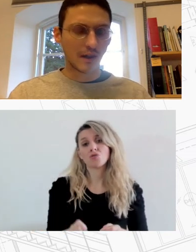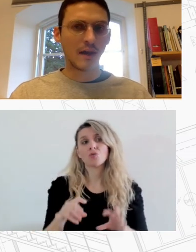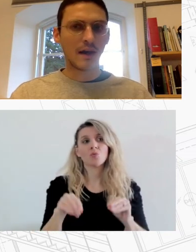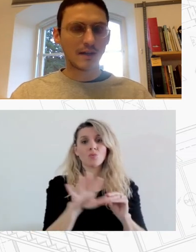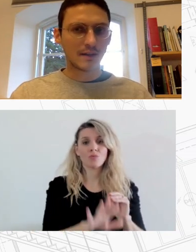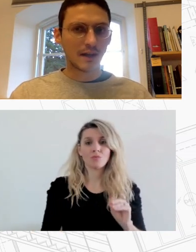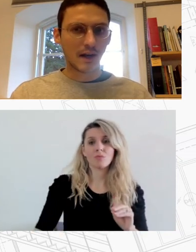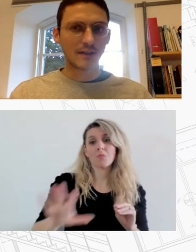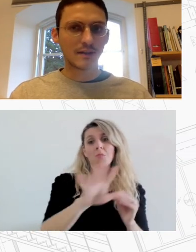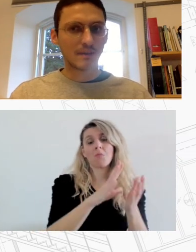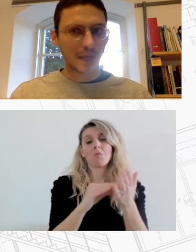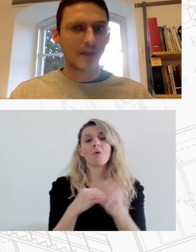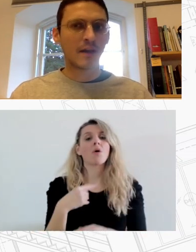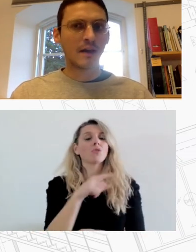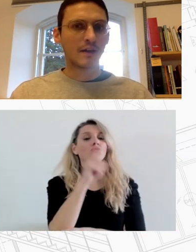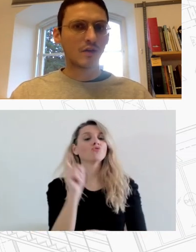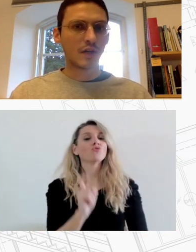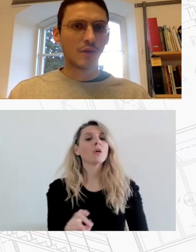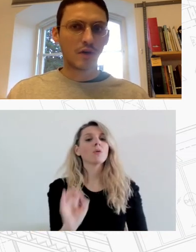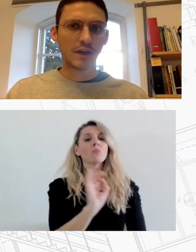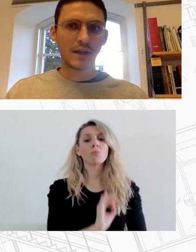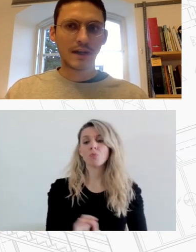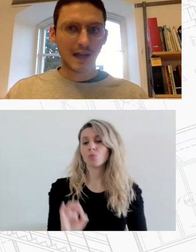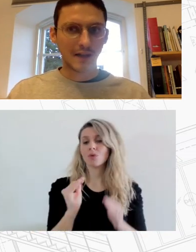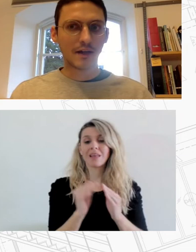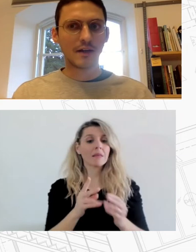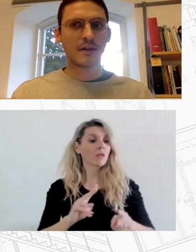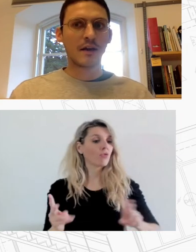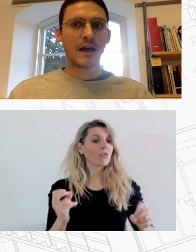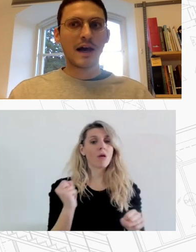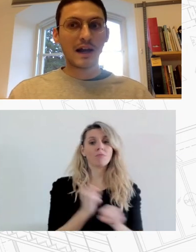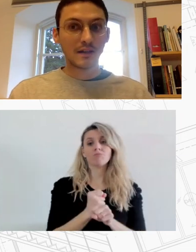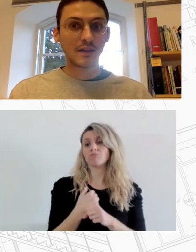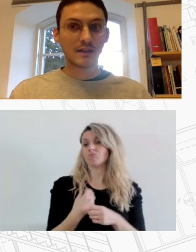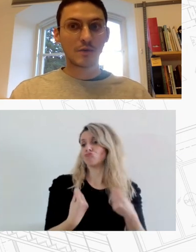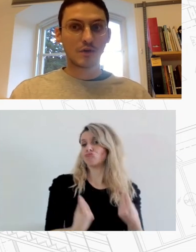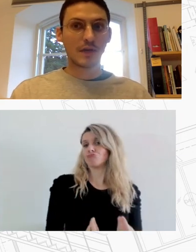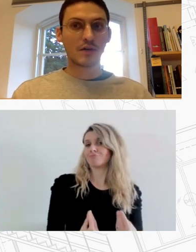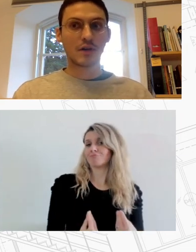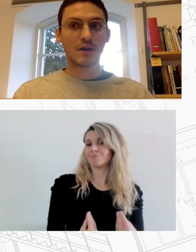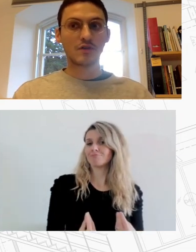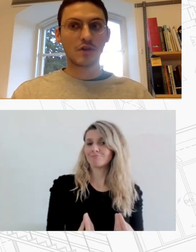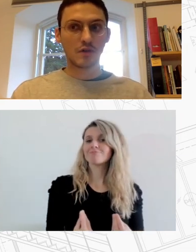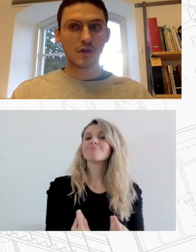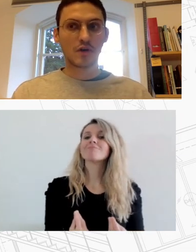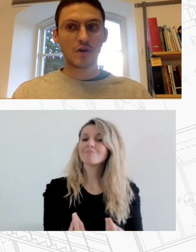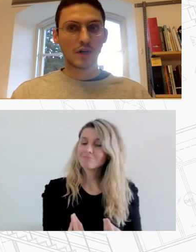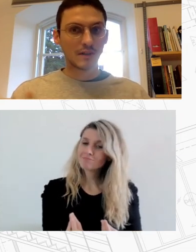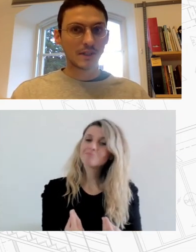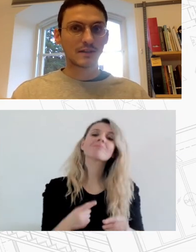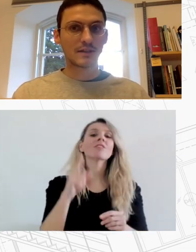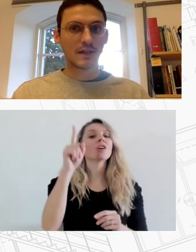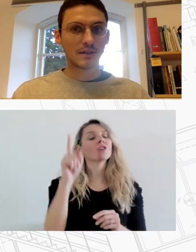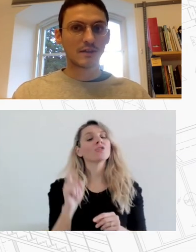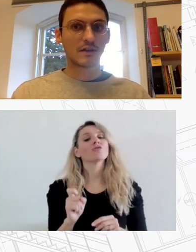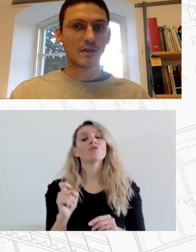δηλαδή αν ζει και εργάζεται σε μια γειτονιά που θεωρείται καλύτερη Αλλά αν είναι και σε προνομιακότερη θέση στον κοινωνικό χώρο Αν